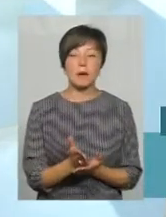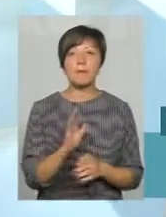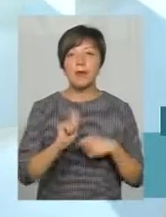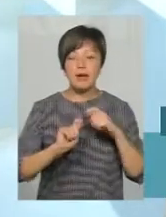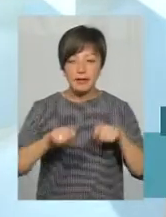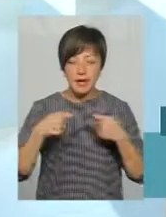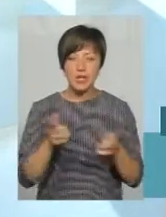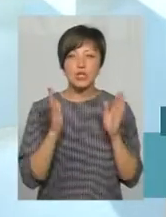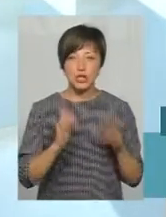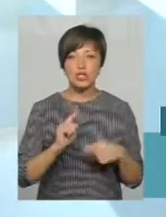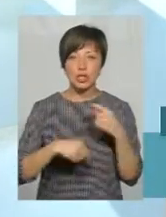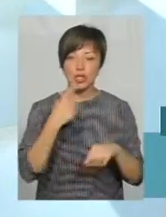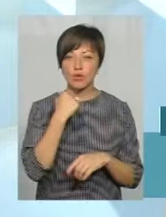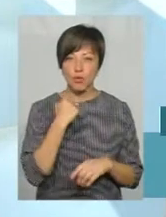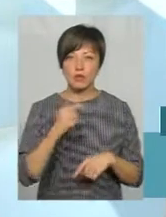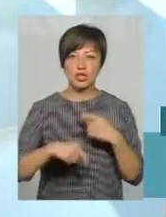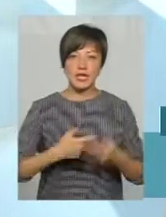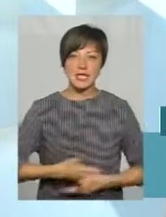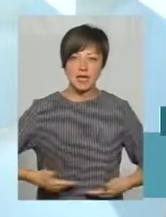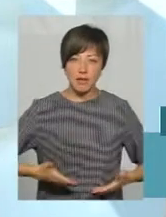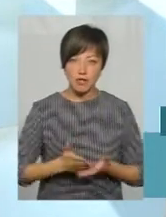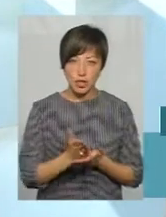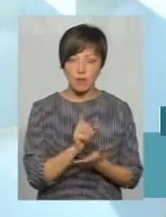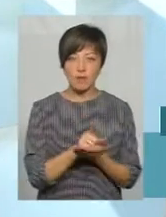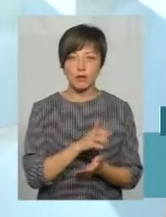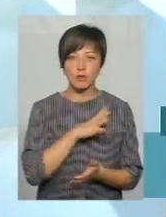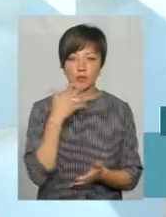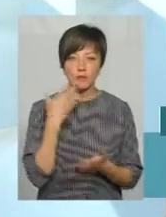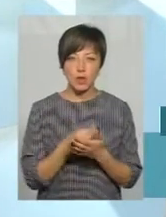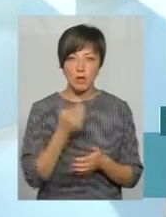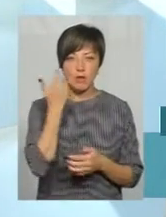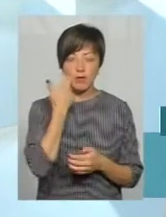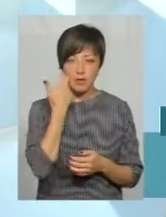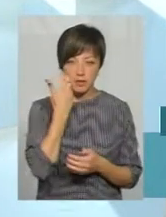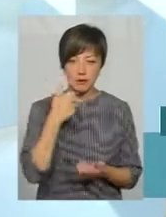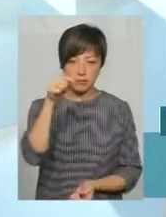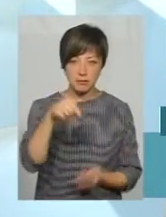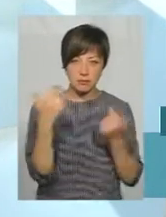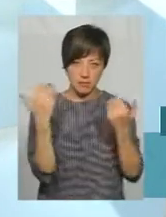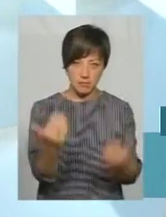він передається тільки через кров, через статевий шлях, тобто повинні бути свої бритвені принадлежності,